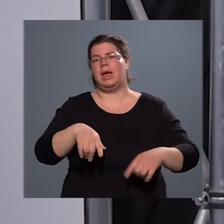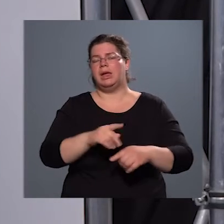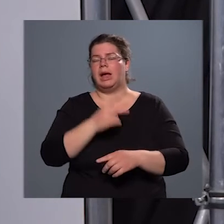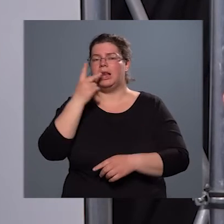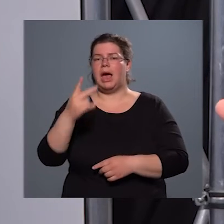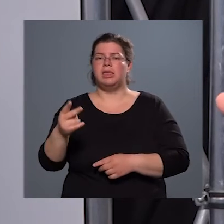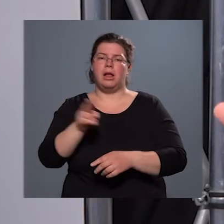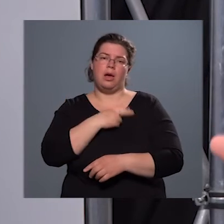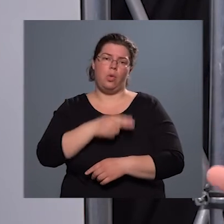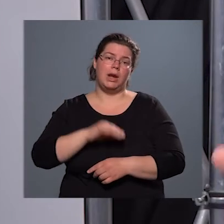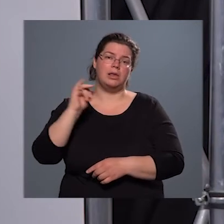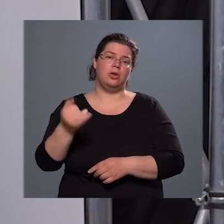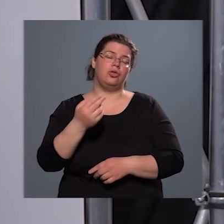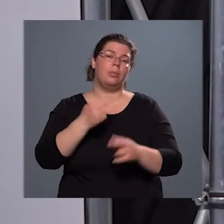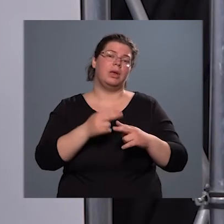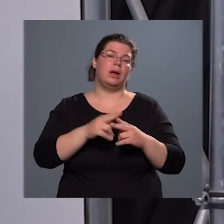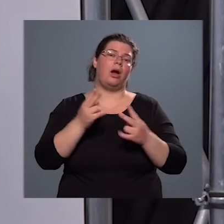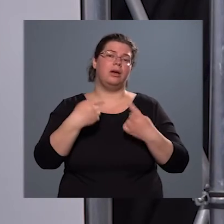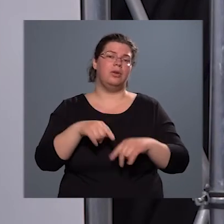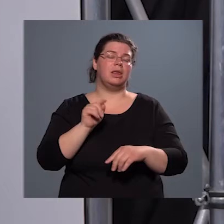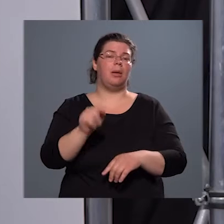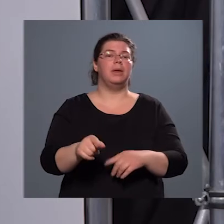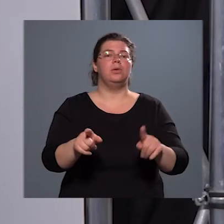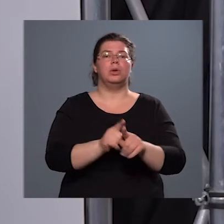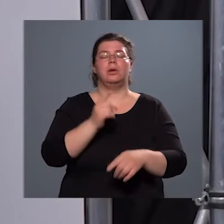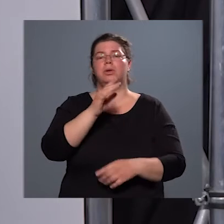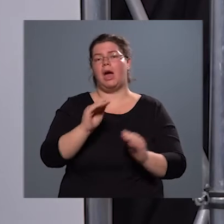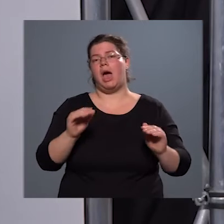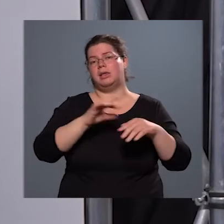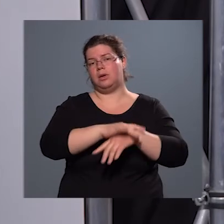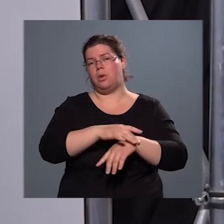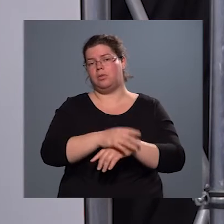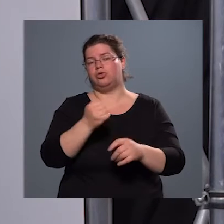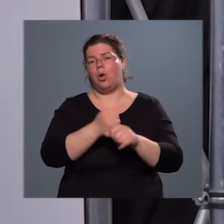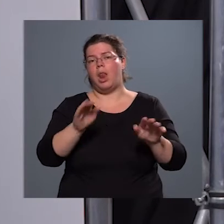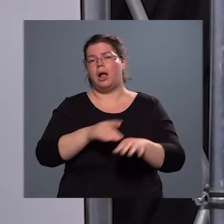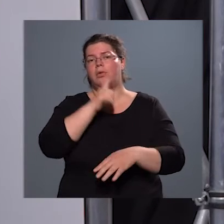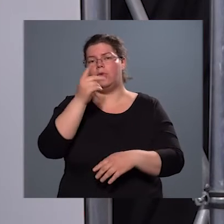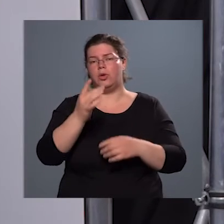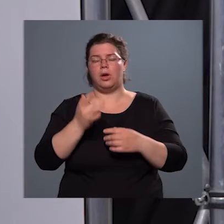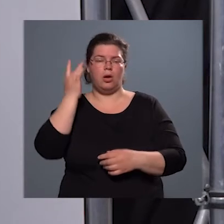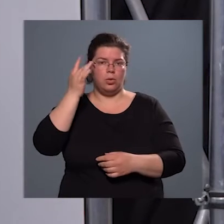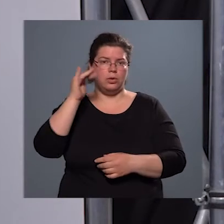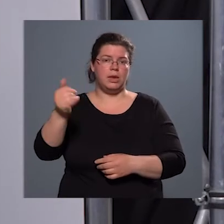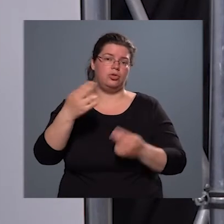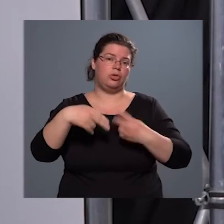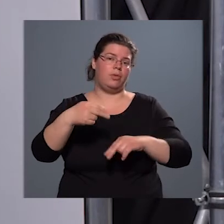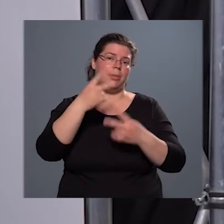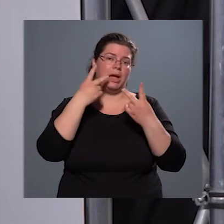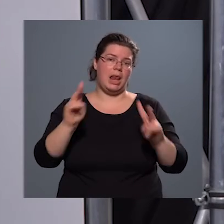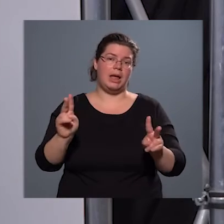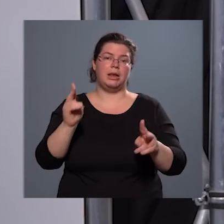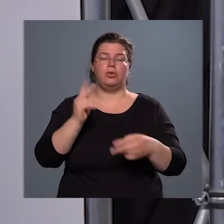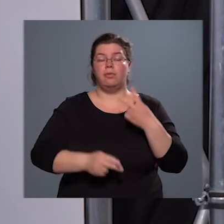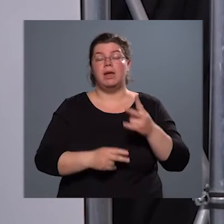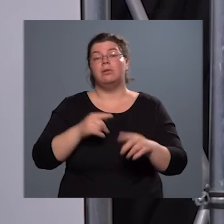kórház, és a beteg, aki visszamegy, azt ugyanúgy a házi orvos kollega fogja gondozni, és a további ellátását végezni, vagy hát